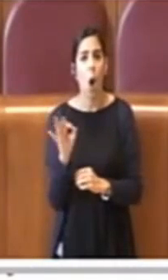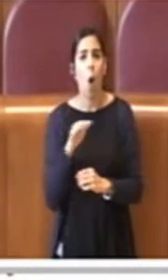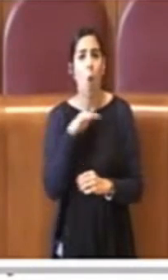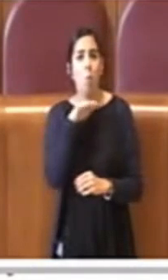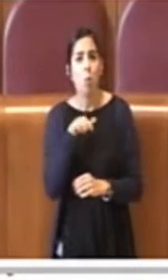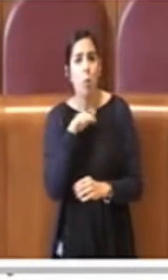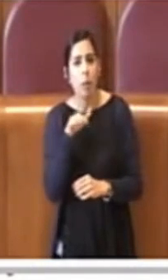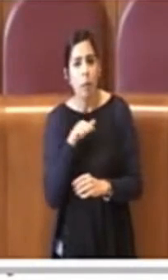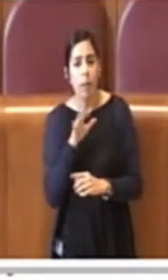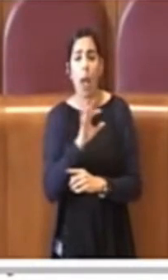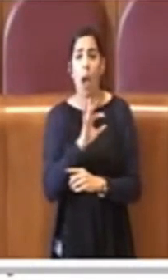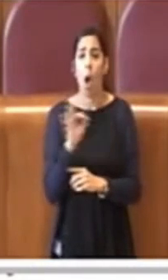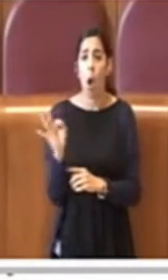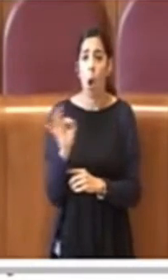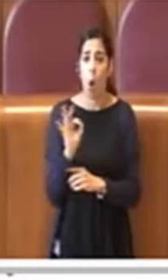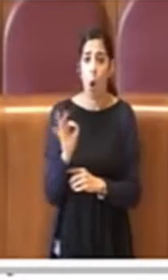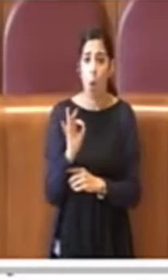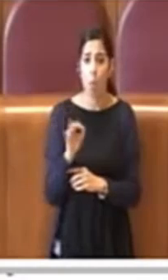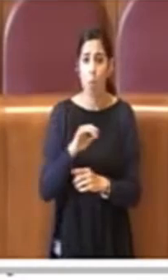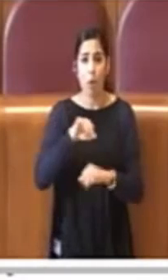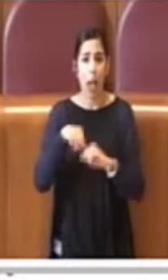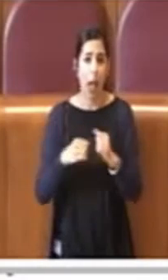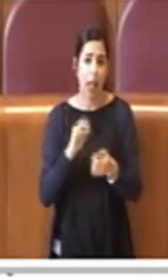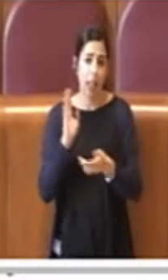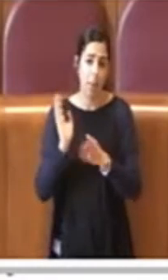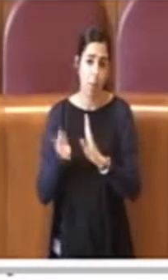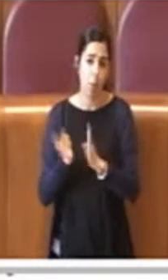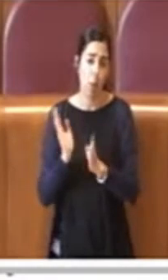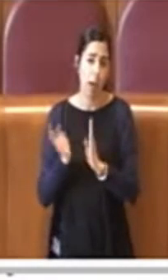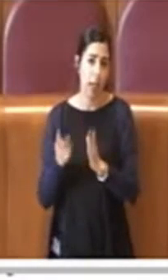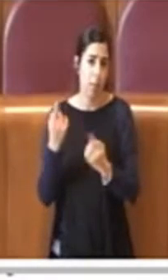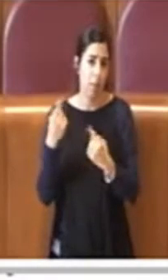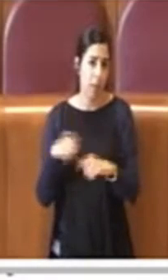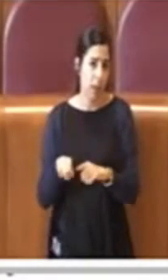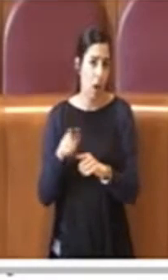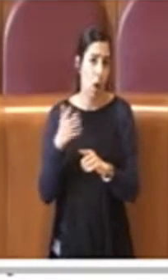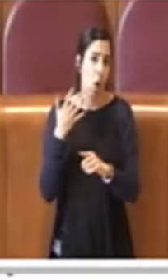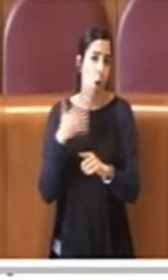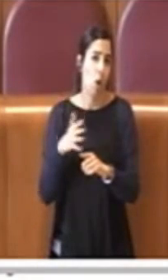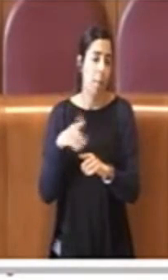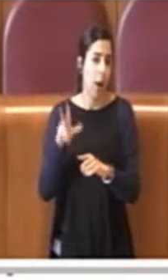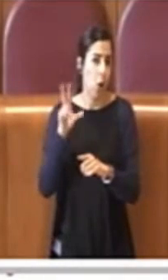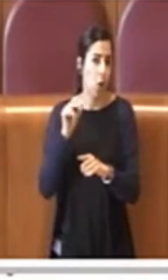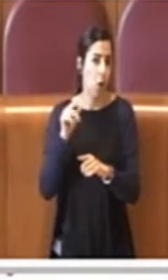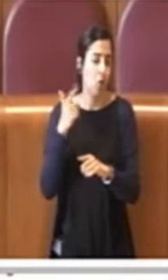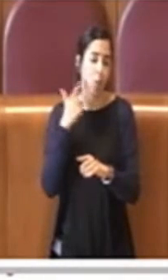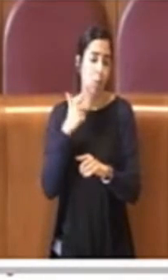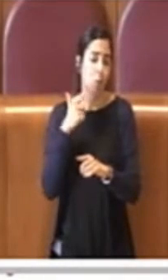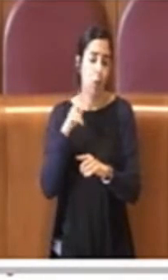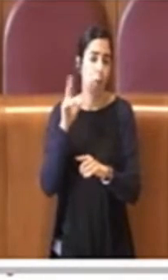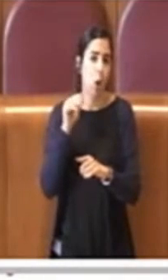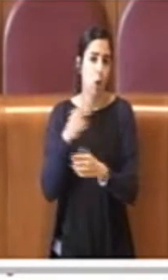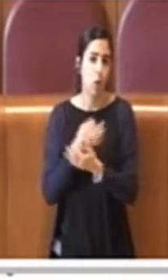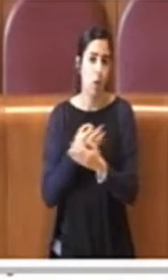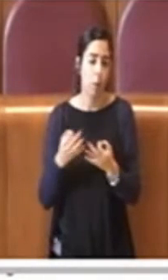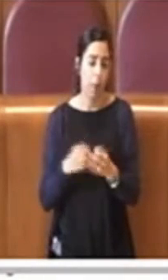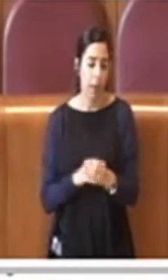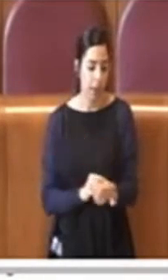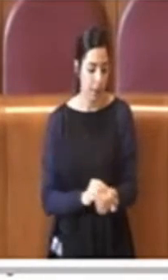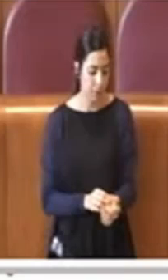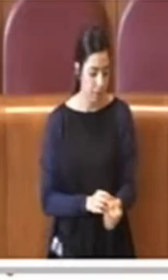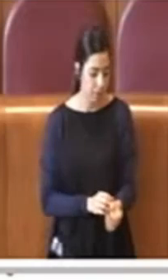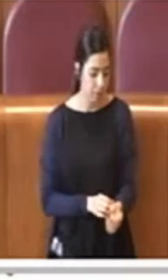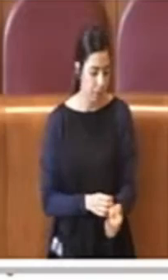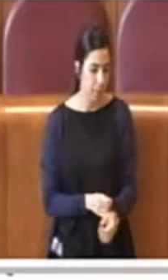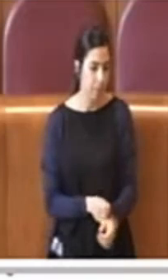bullismo a cui siamo ahimè purtroppo abituati. Voglio solo ricordare che appunto il tema